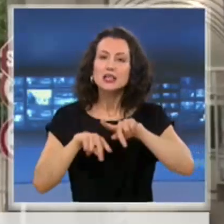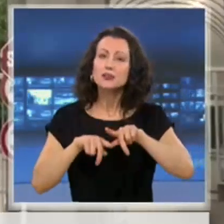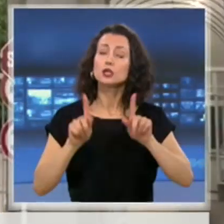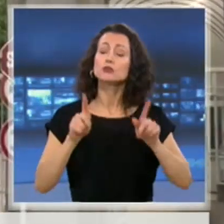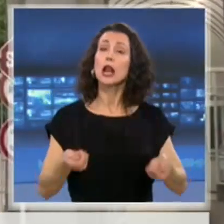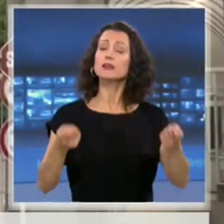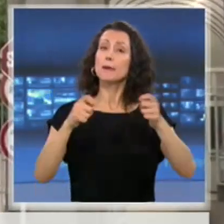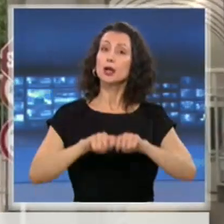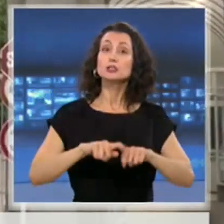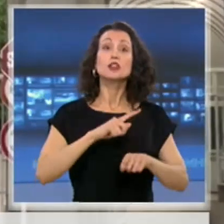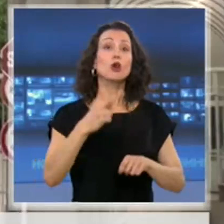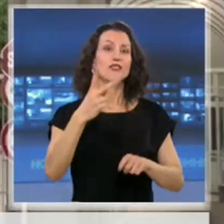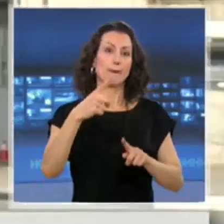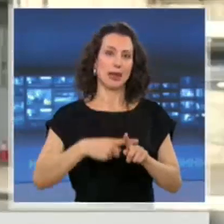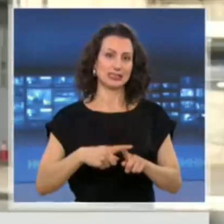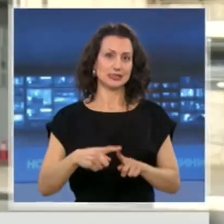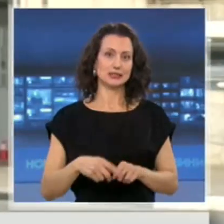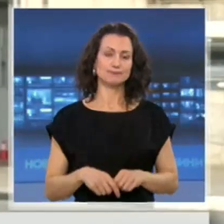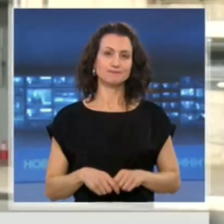трябва да приключи до 2 месеца.